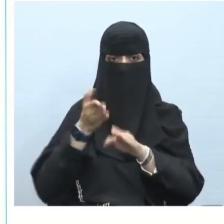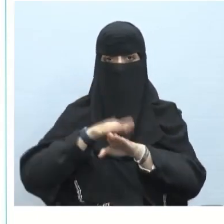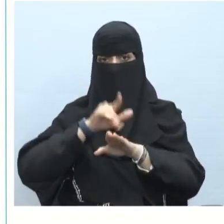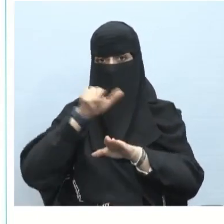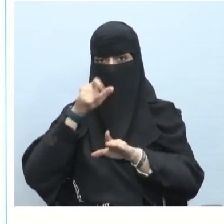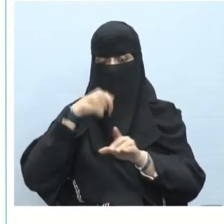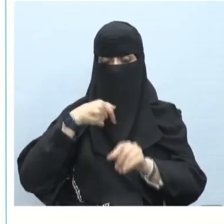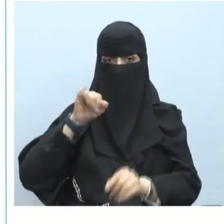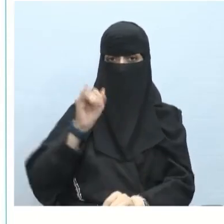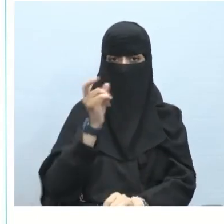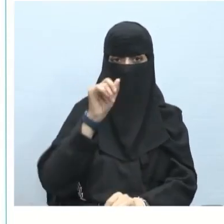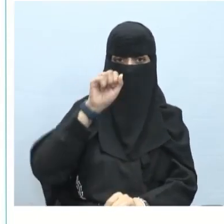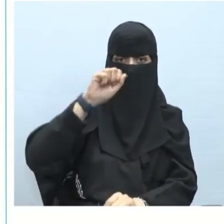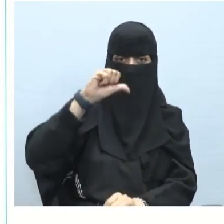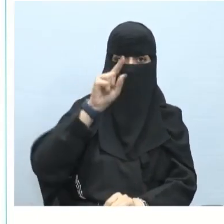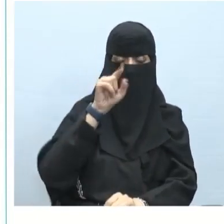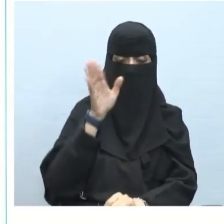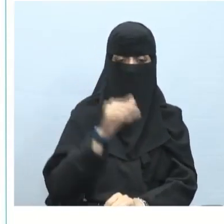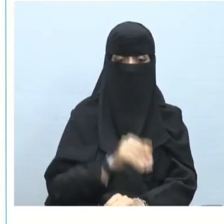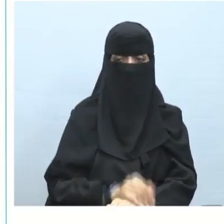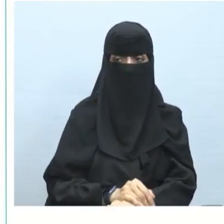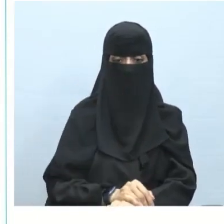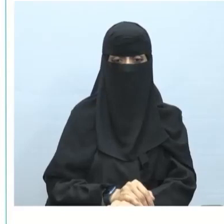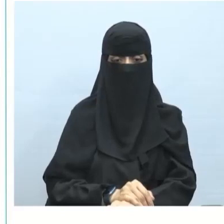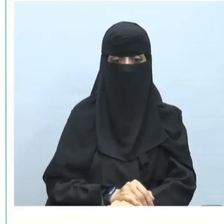فجاءت منصوبة مثل كلمة الطالبات